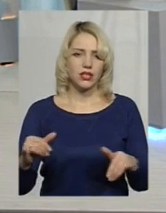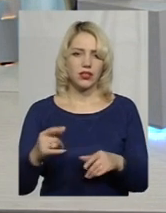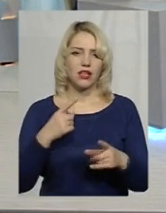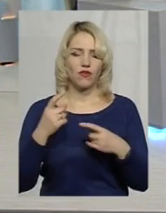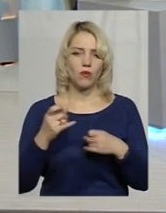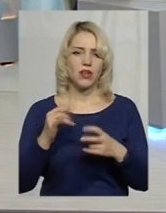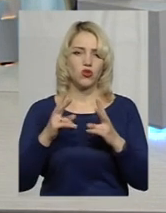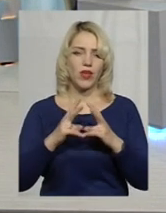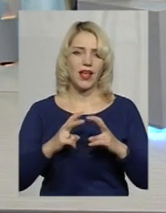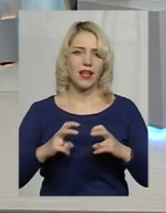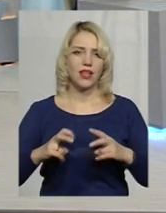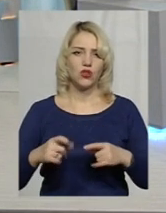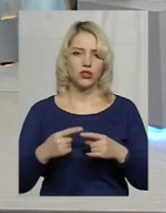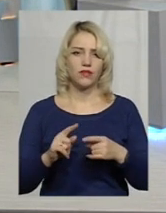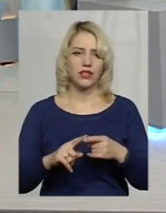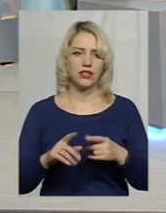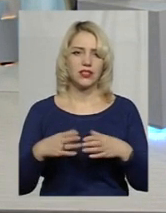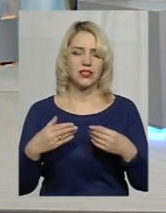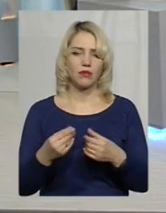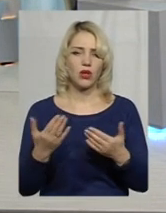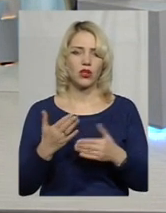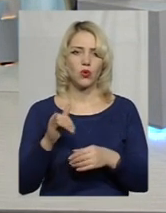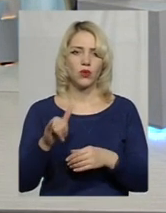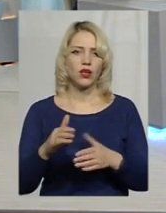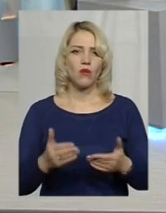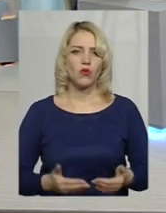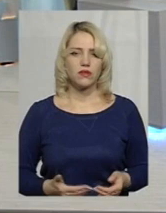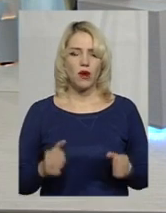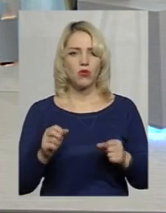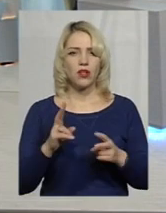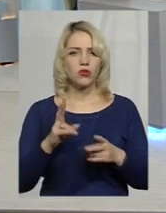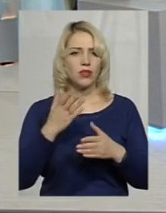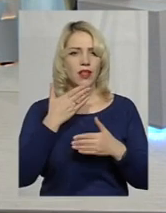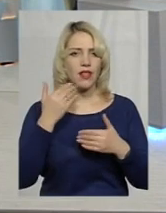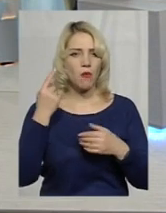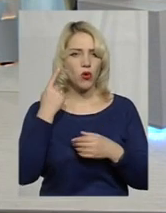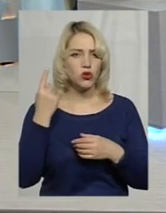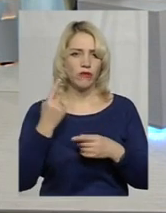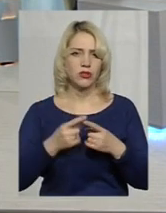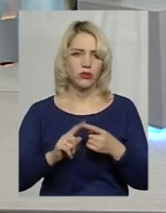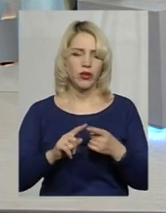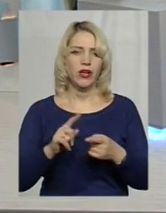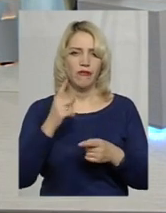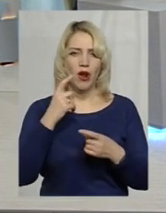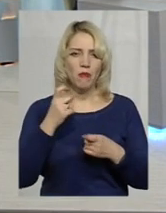ті сім'ї, які у них проживають. Можливо, хтось не почув з них цю інформацію,